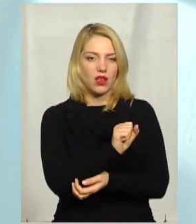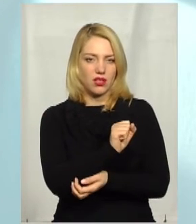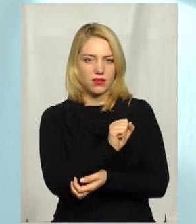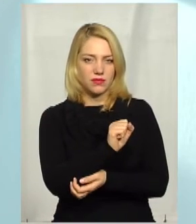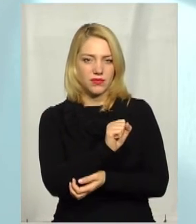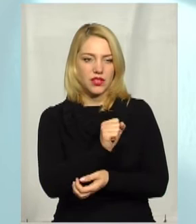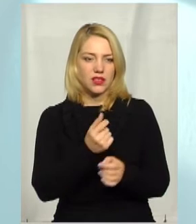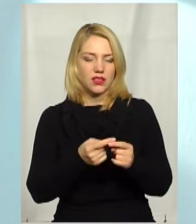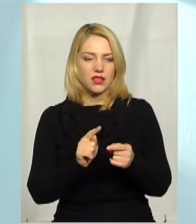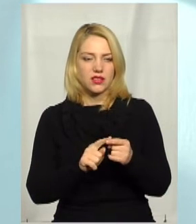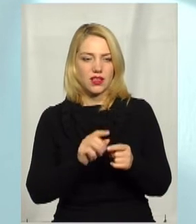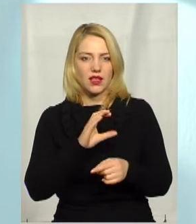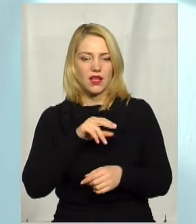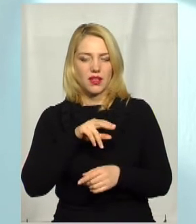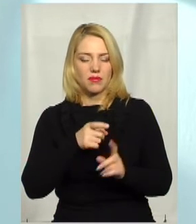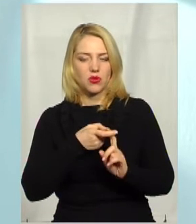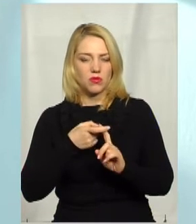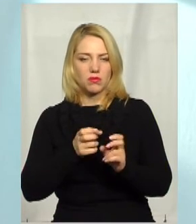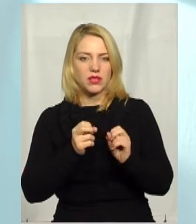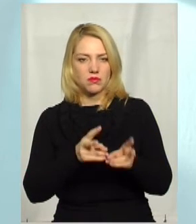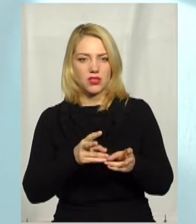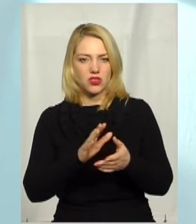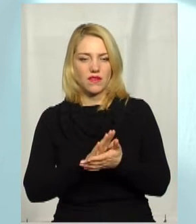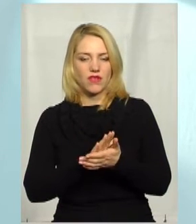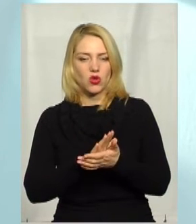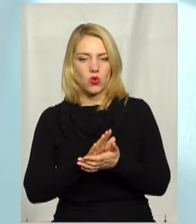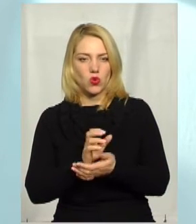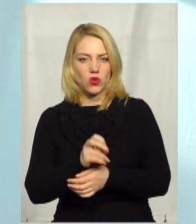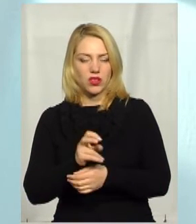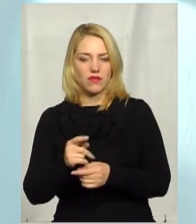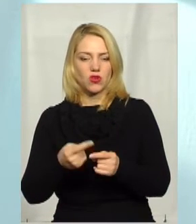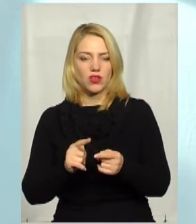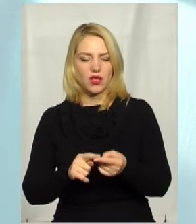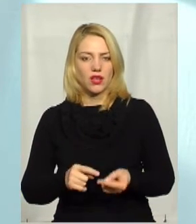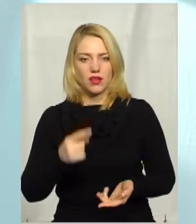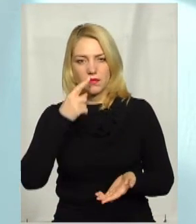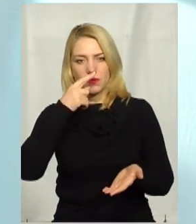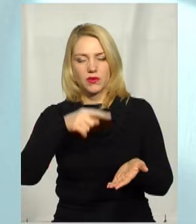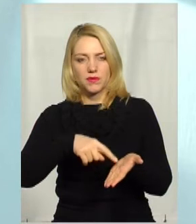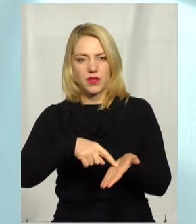– це епідемічно безпечні медичні відходи, вони підлягають